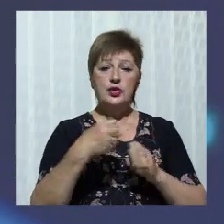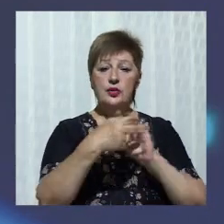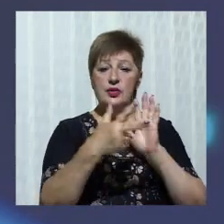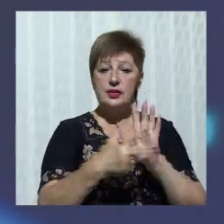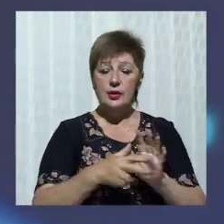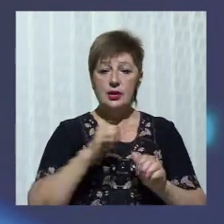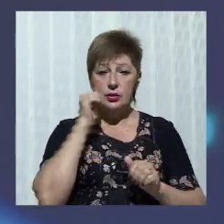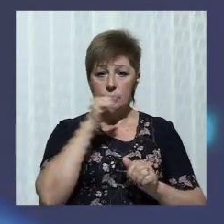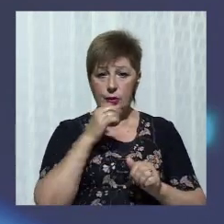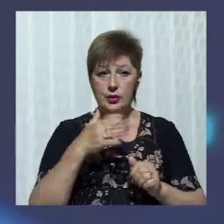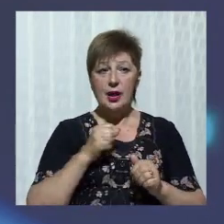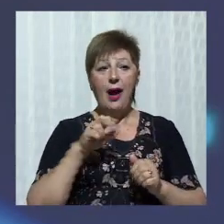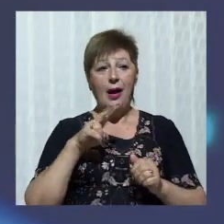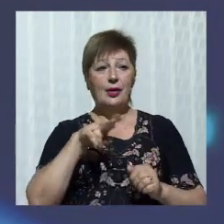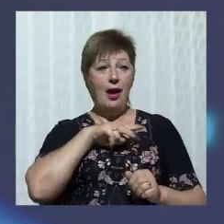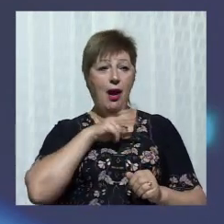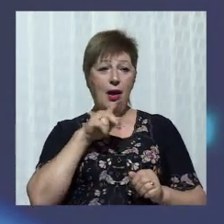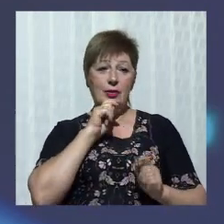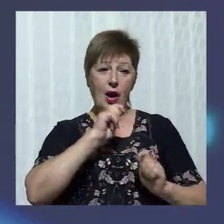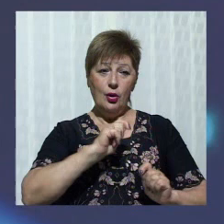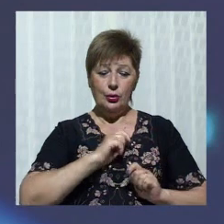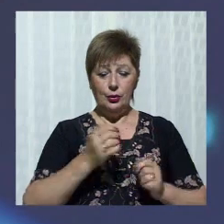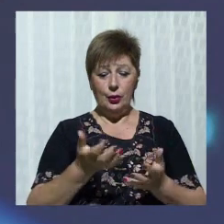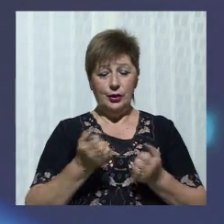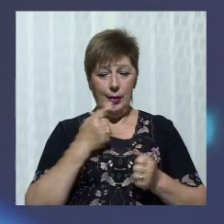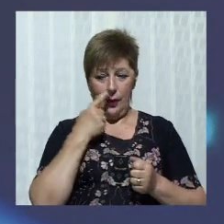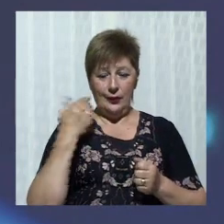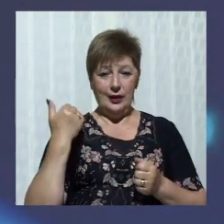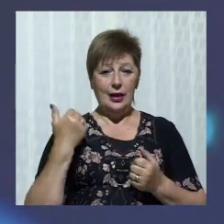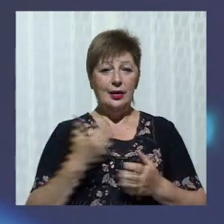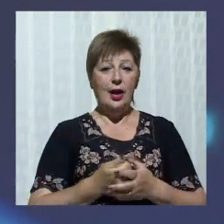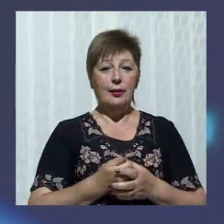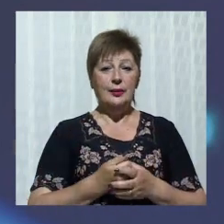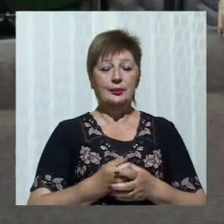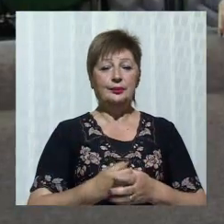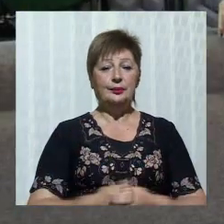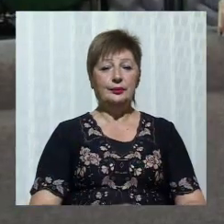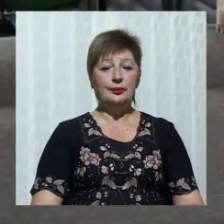нагороду митець отримав днями. Детальніше про рекордсмена дивіться далі у сюжеті.